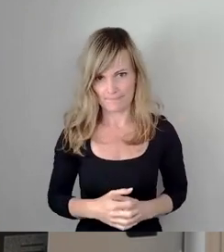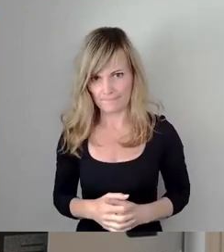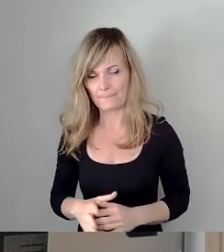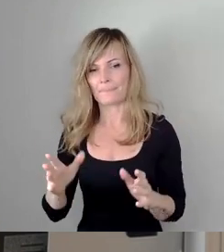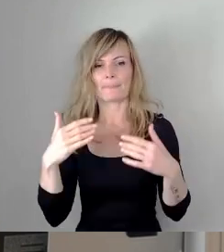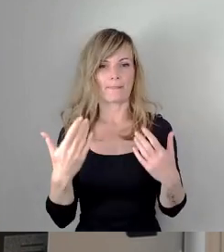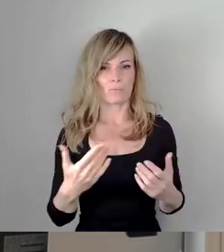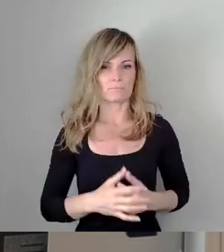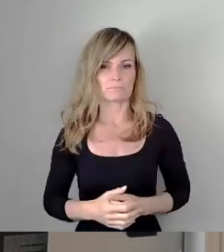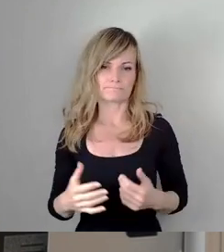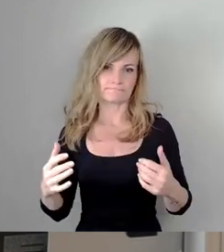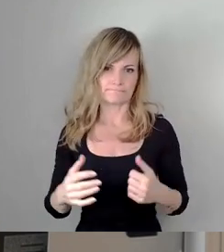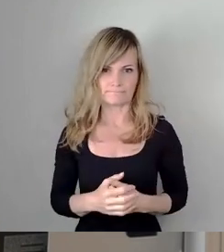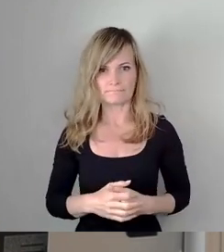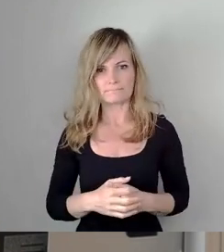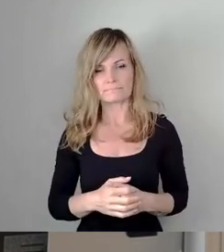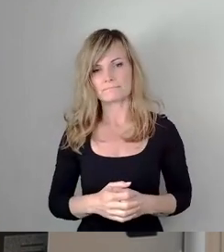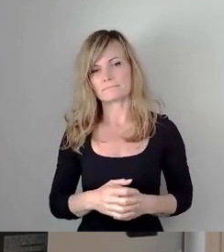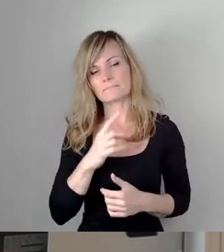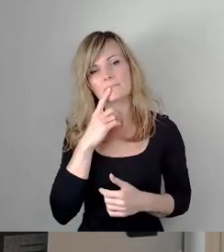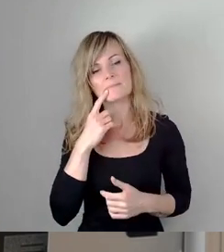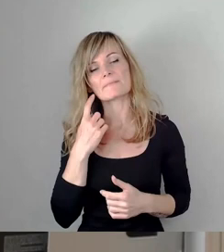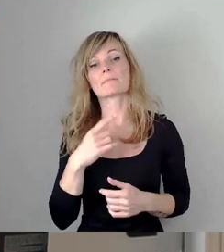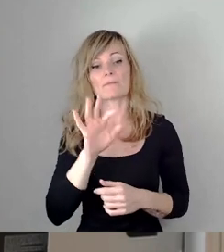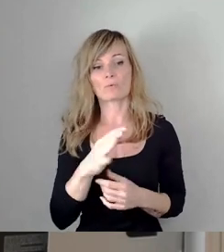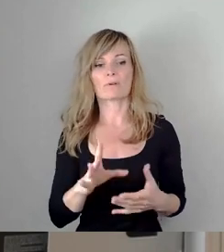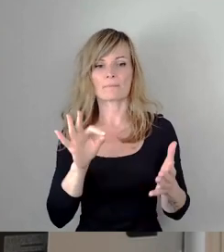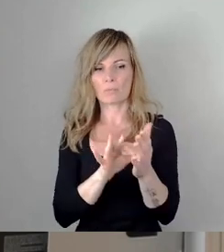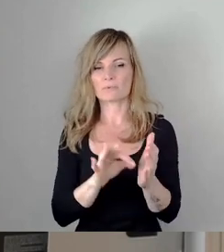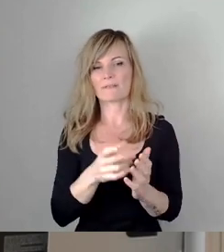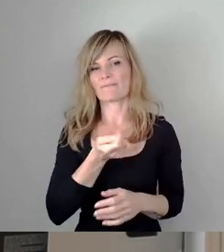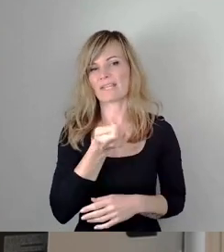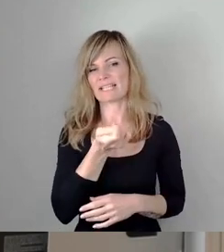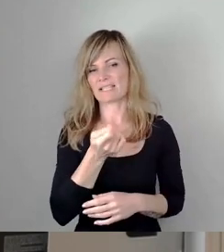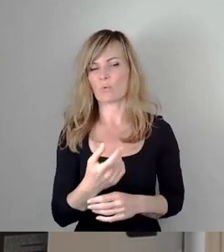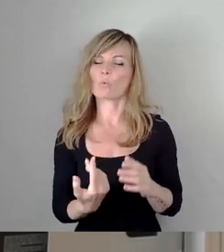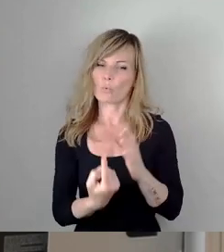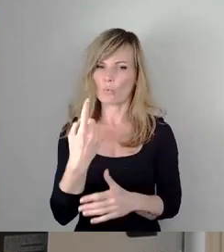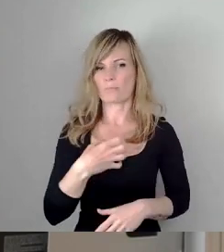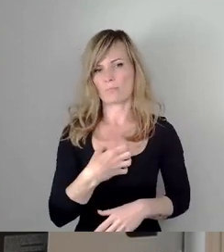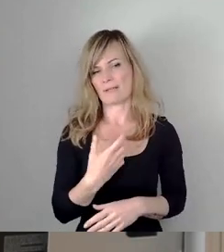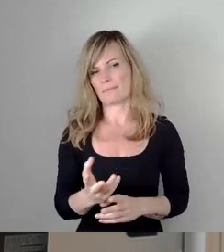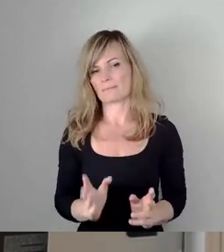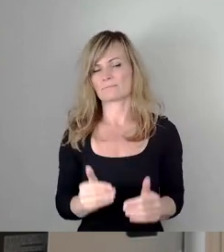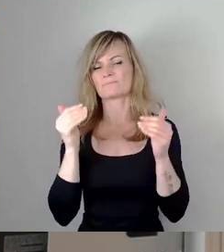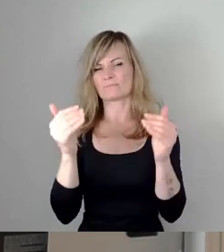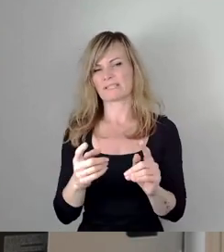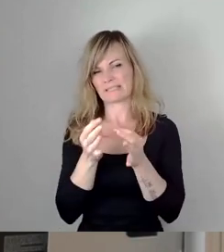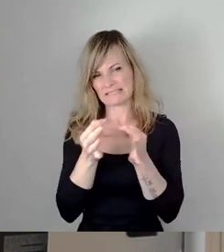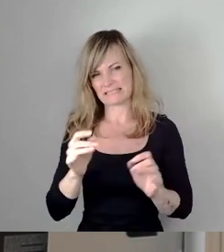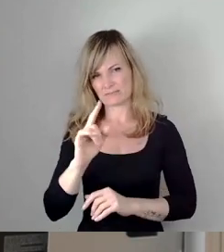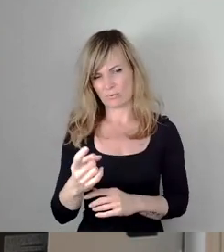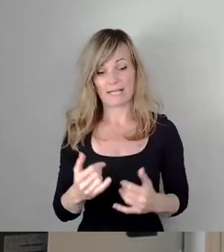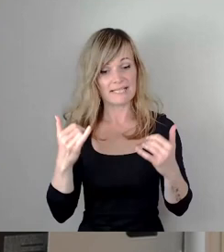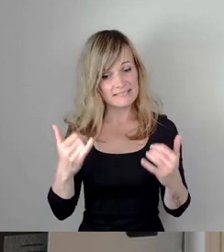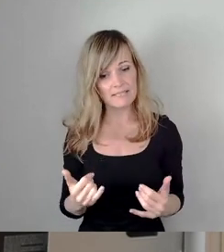Das macht auch in puncto Finanzierung ein großes Problem. Und dazu komme ich dann später nochmal. Wir stehen jetzt jedenfalls an einem Punkt,